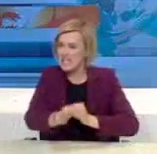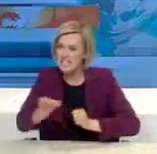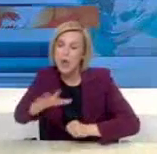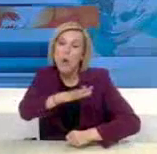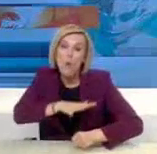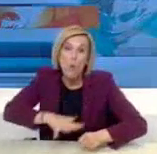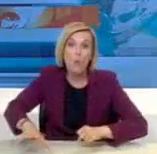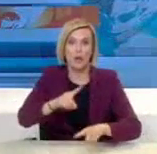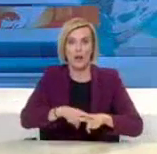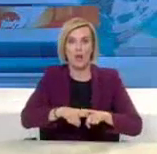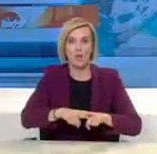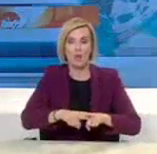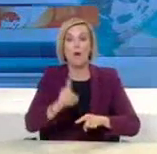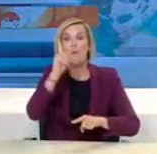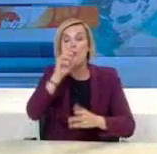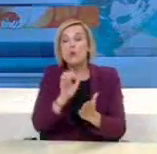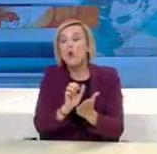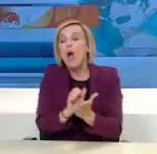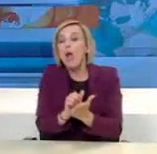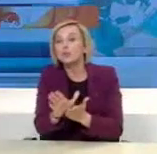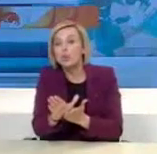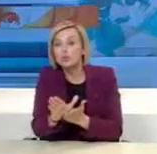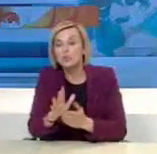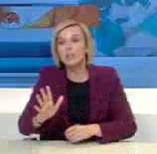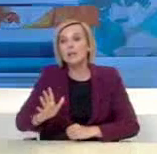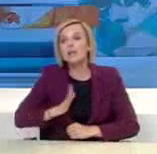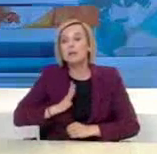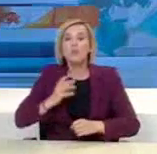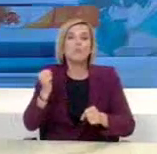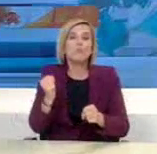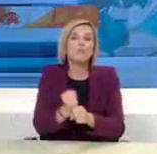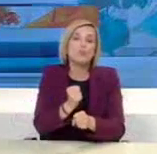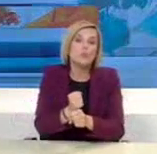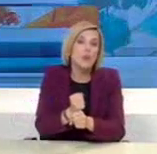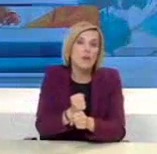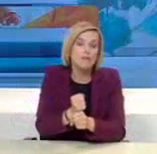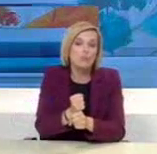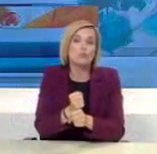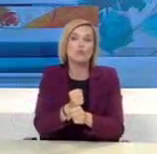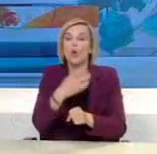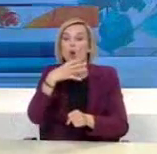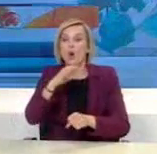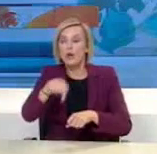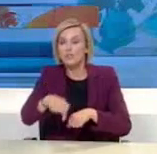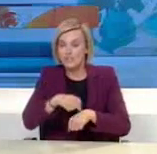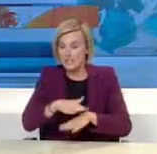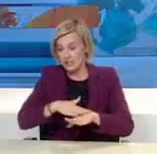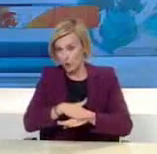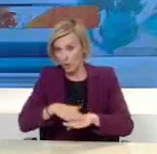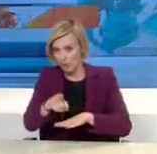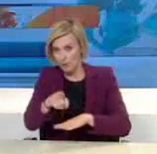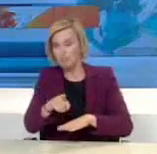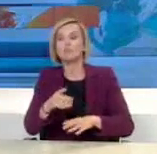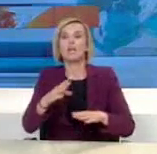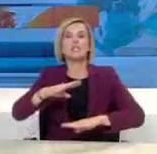Περιλαμβάνει εξαιρέσεις στους πολίτες που οφείλουν να την εφαρμόζουν μια και η απαγόρευση δεν καταλαμβάνει όσους υπηρετούν στα